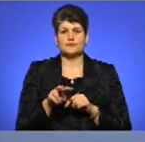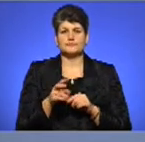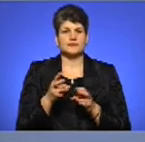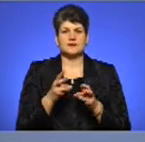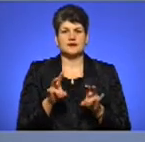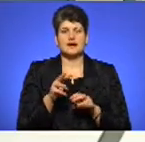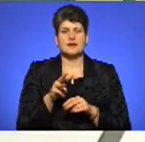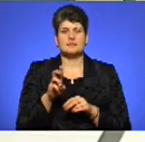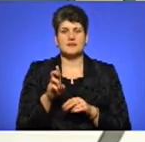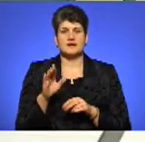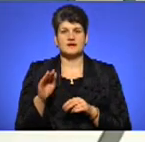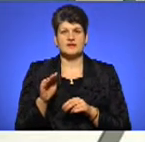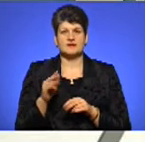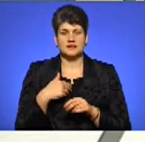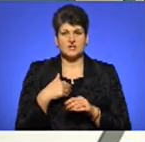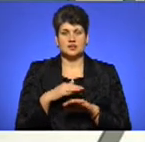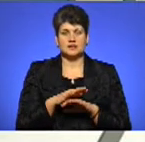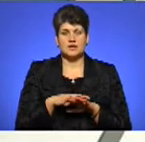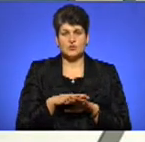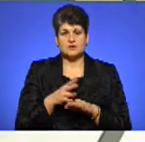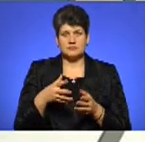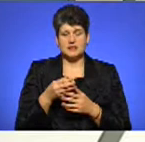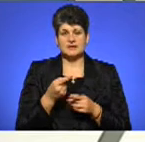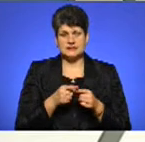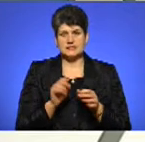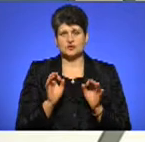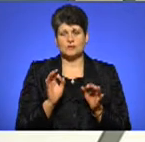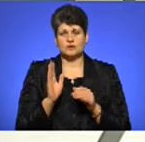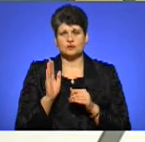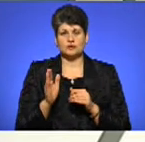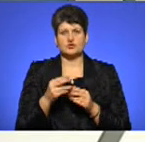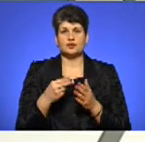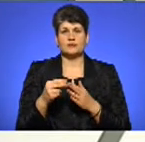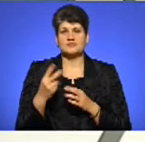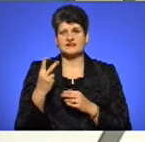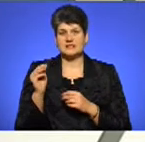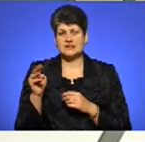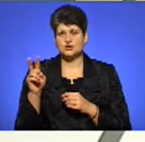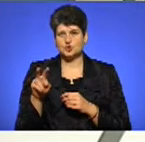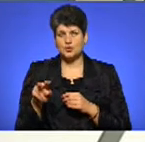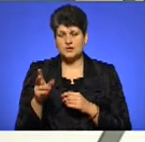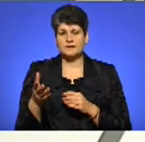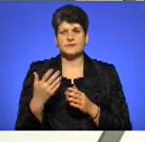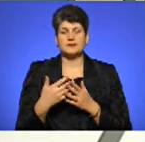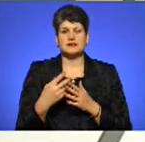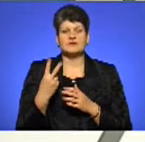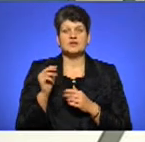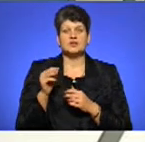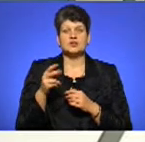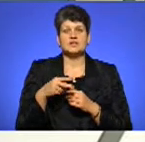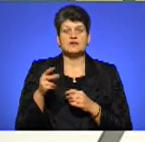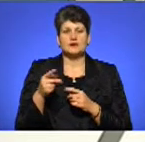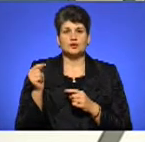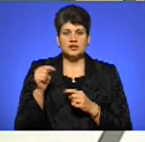МВФ. Наш народ сплатить, тому що це буде нормально навіть, якщо ти купив за 2 тисячі доларів машину, чи за 2 тисячі євро, тисячу ти